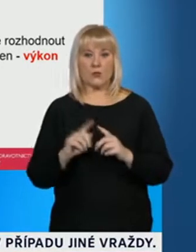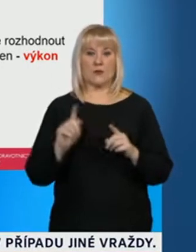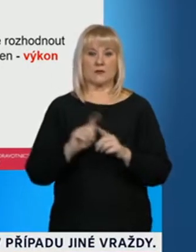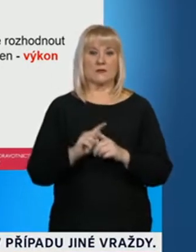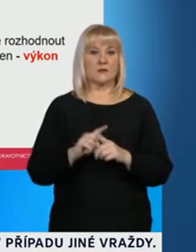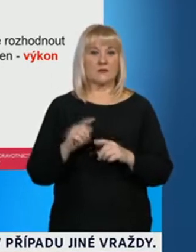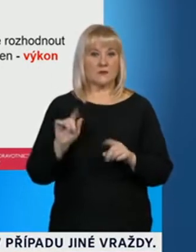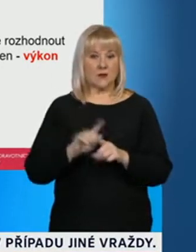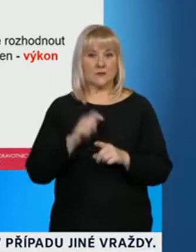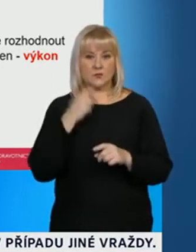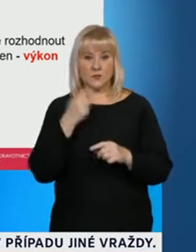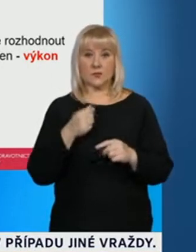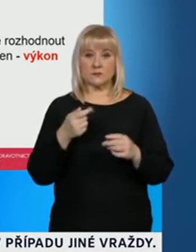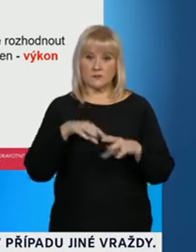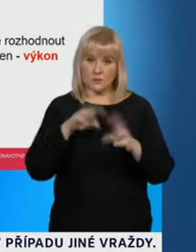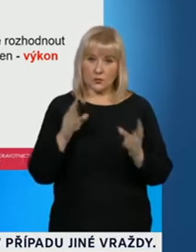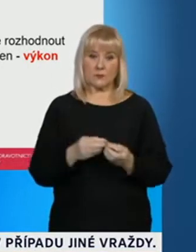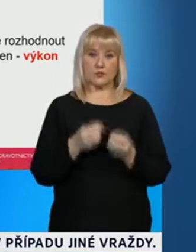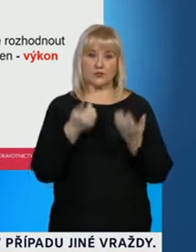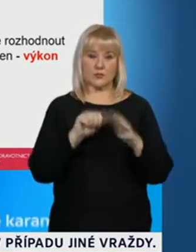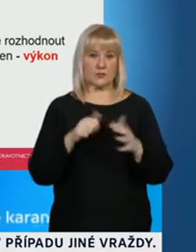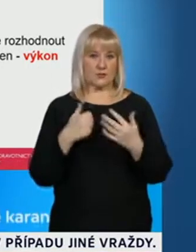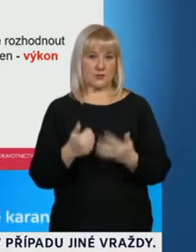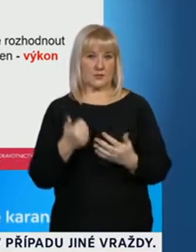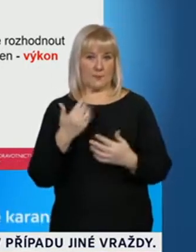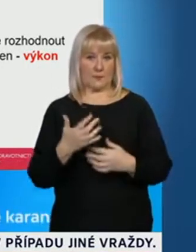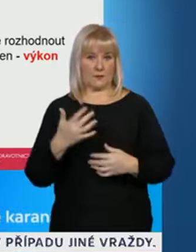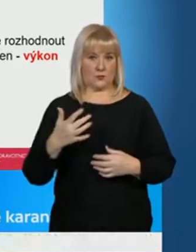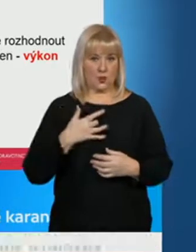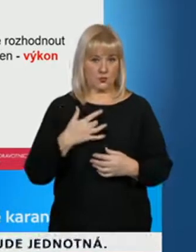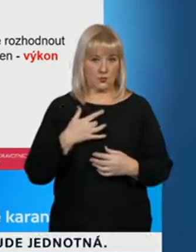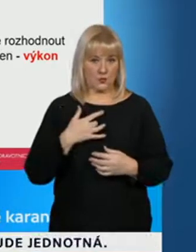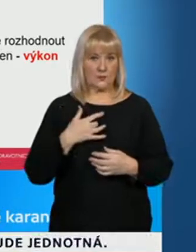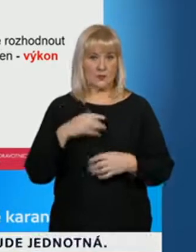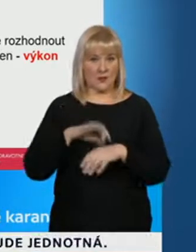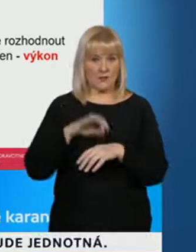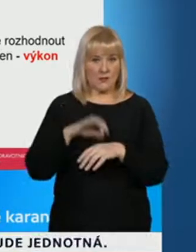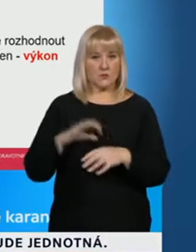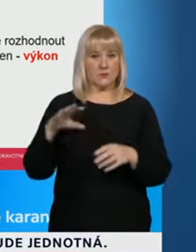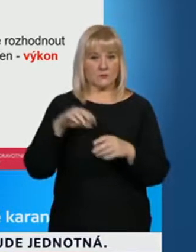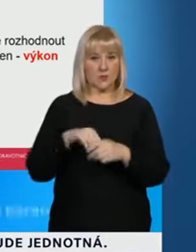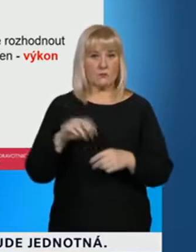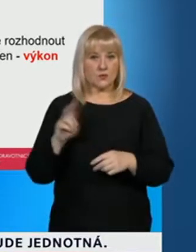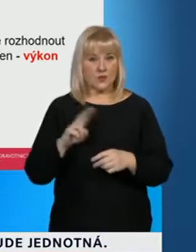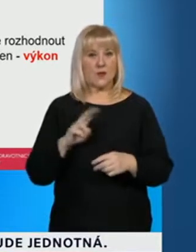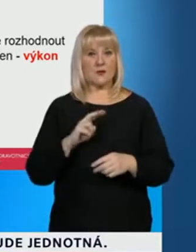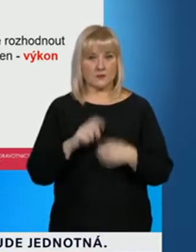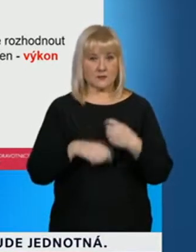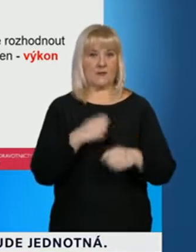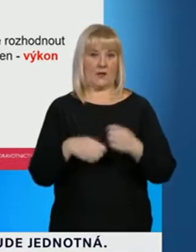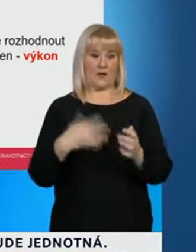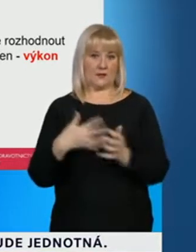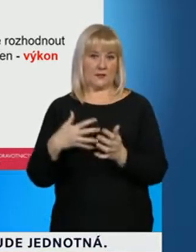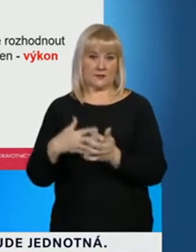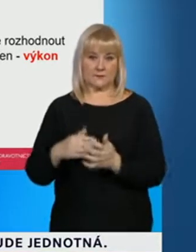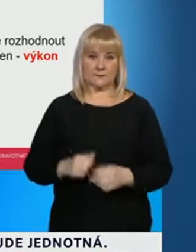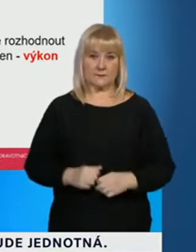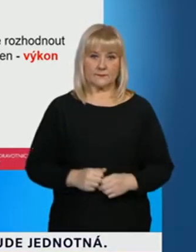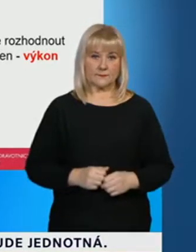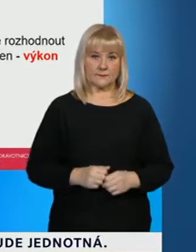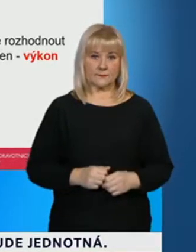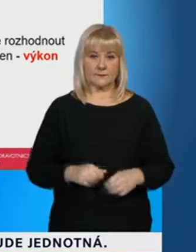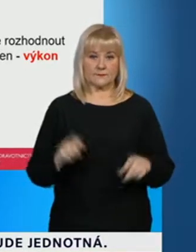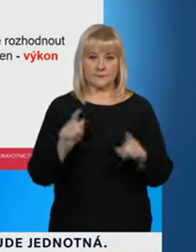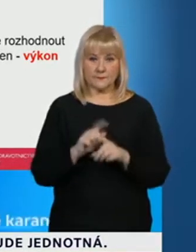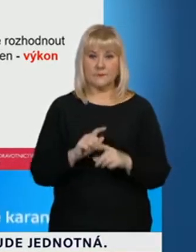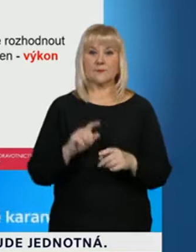665, které jsme, nebo toto číslo jsme oddrželi v nahlášení od této iniciativy. K tomu jsme upřesnili